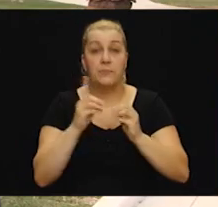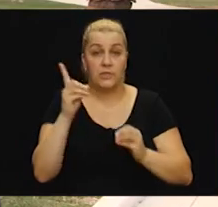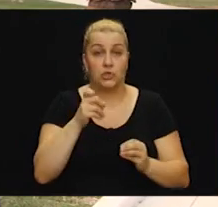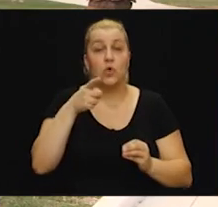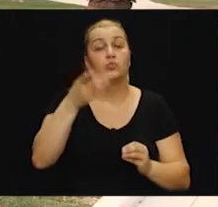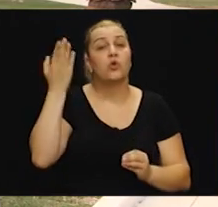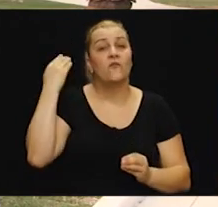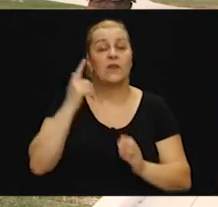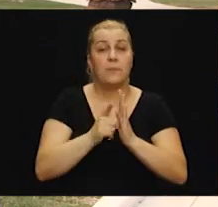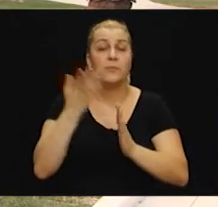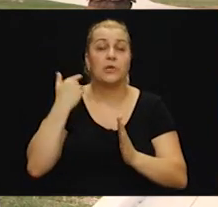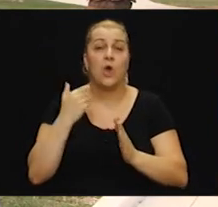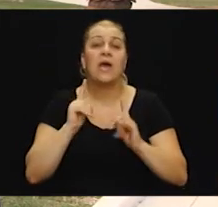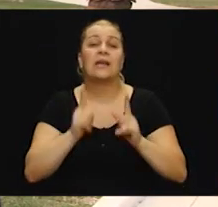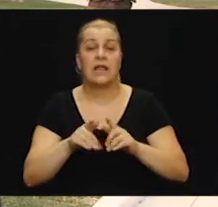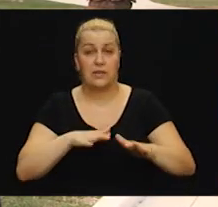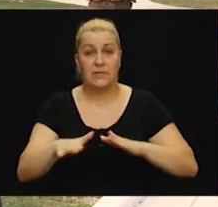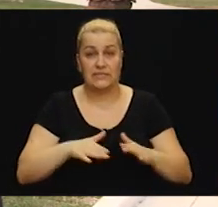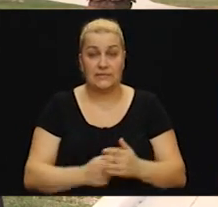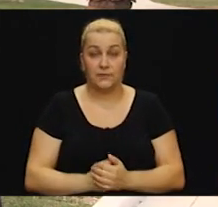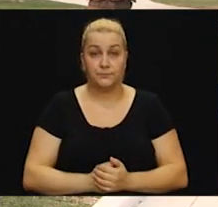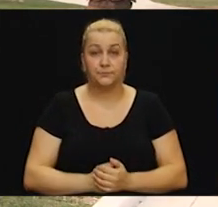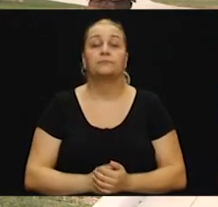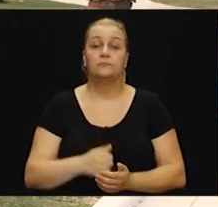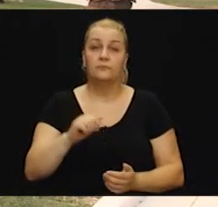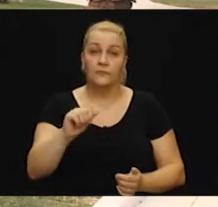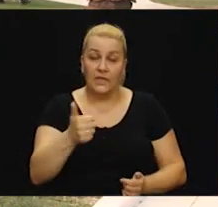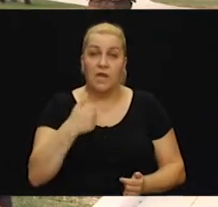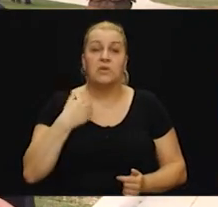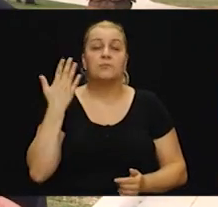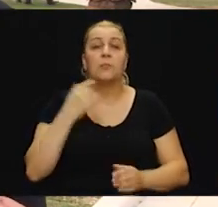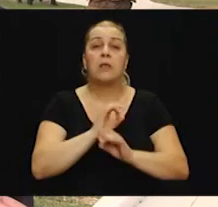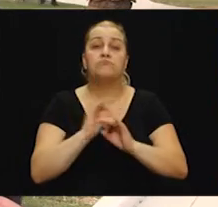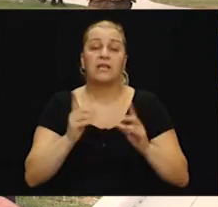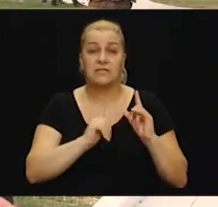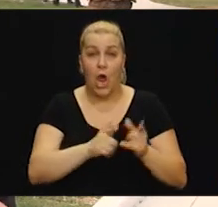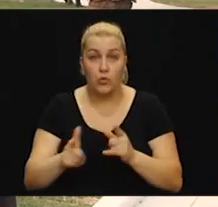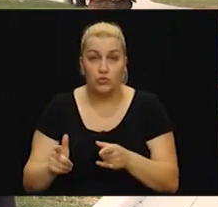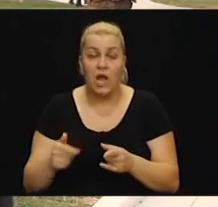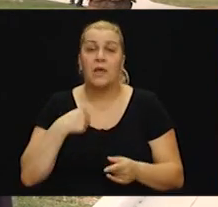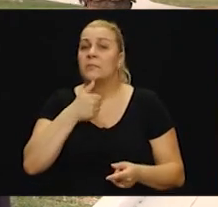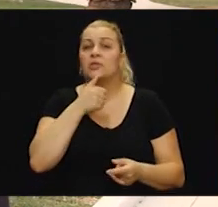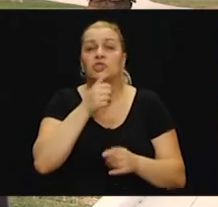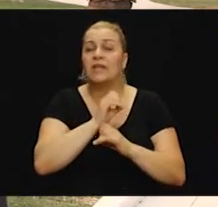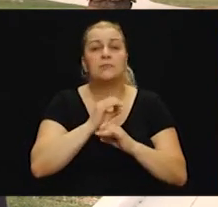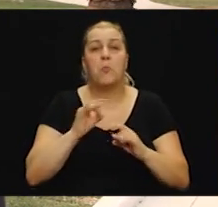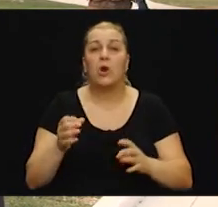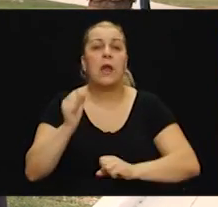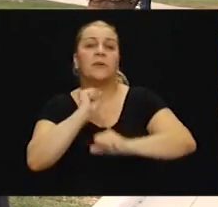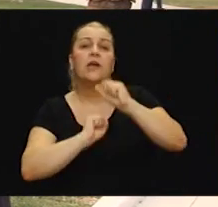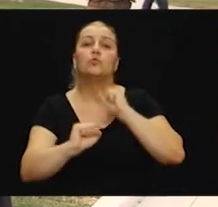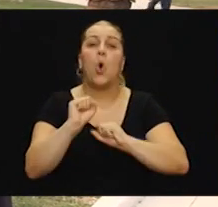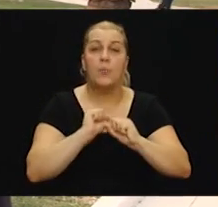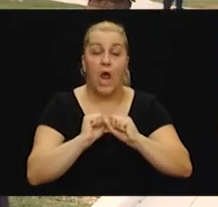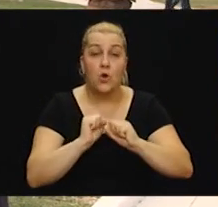doista bili nenaoružani, mi nismo mogli ništa poduzumati, ni u obrambenom smislu, ali kada